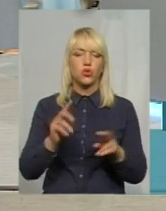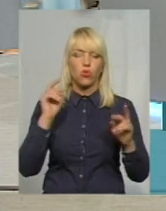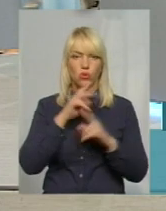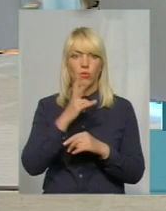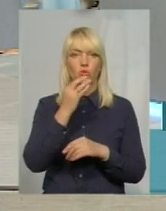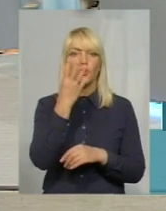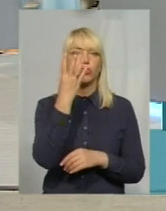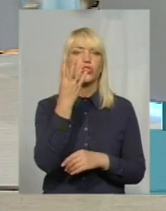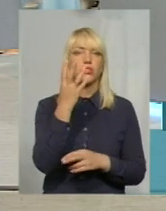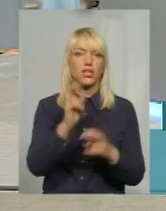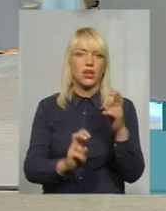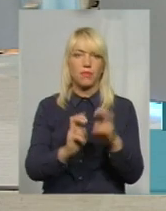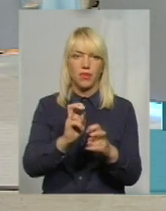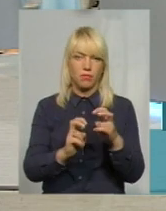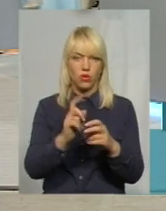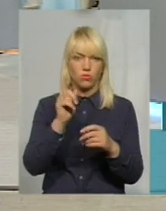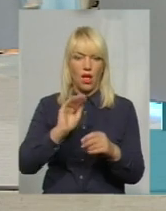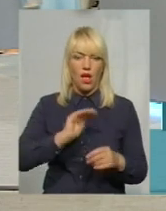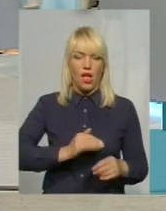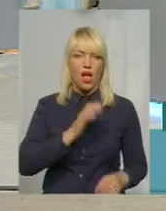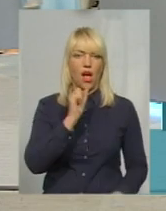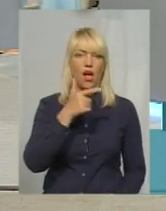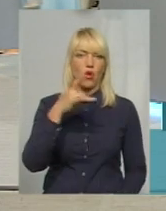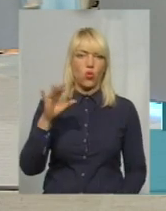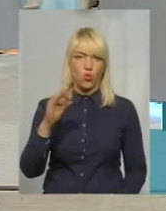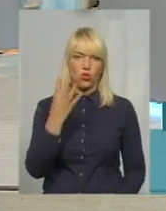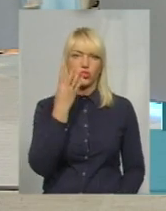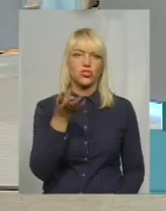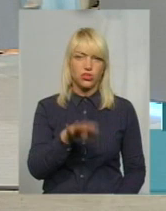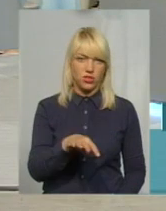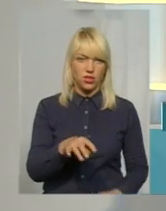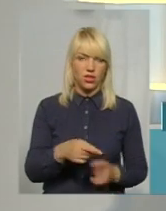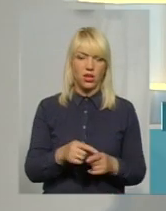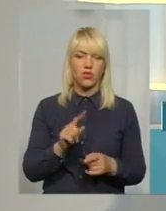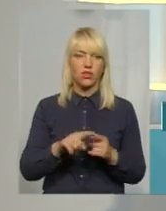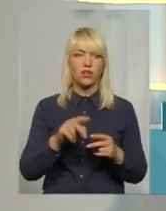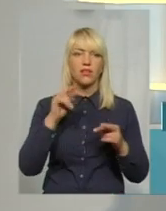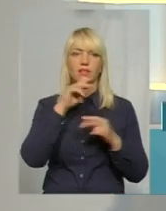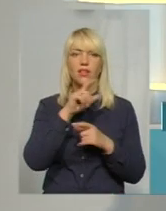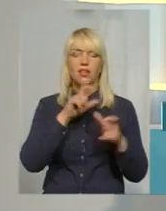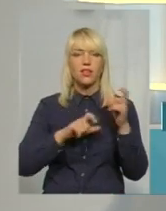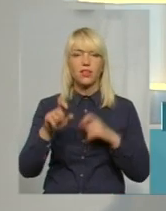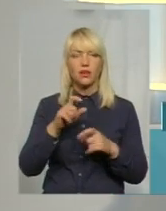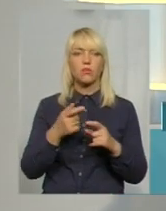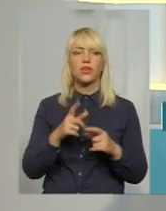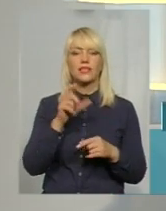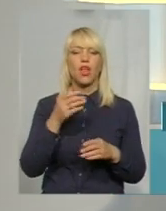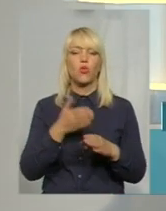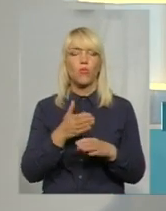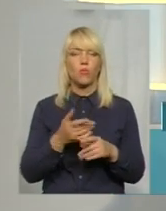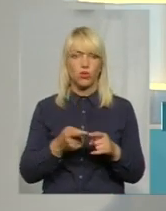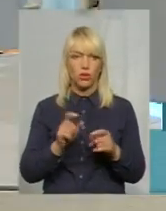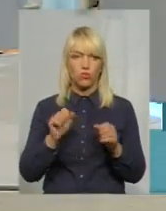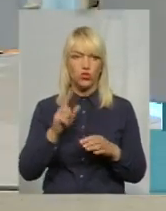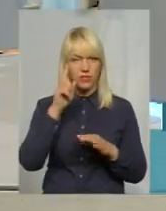агро обробляють довколишні поля, оті діючі речовини, які ви виявляєте, от за допомогою них можна встановити,